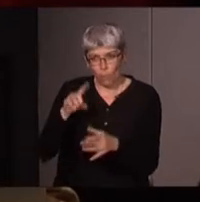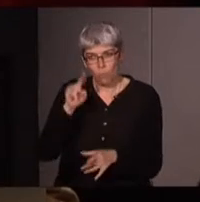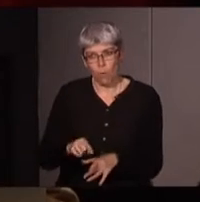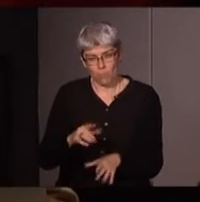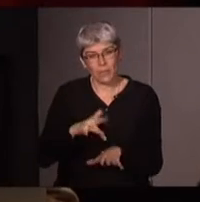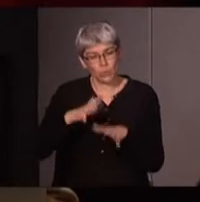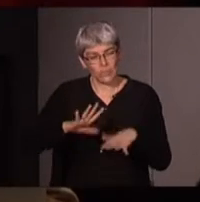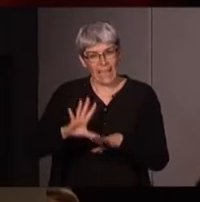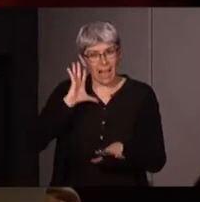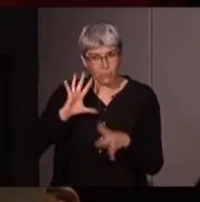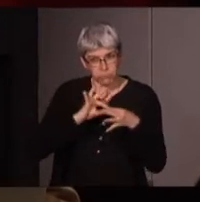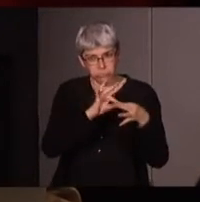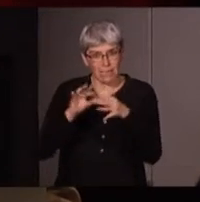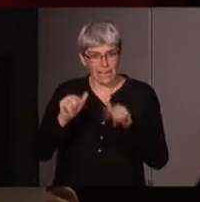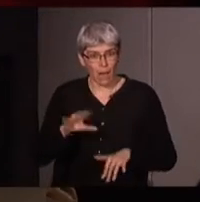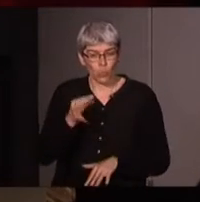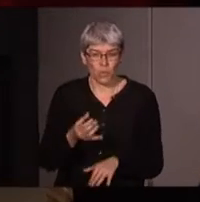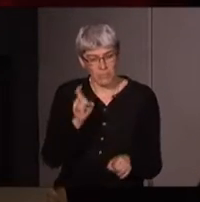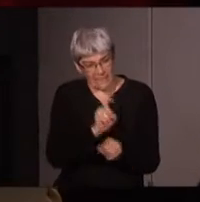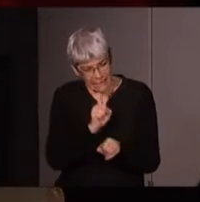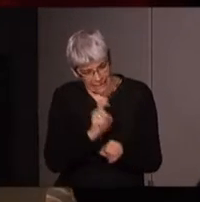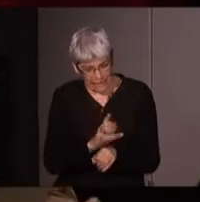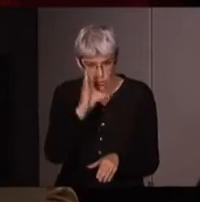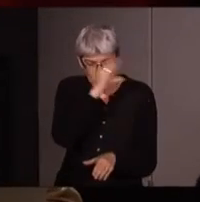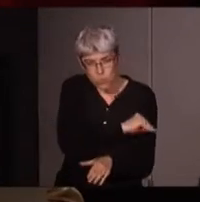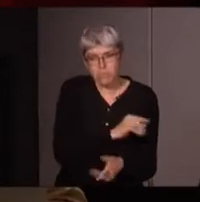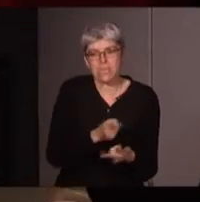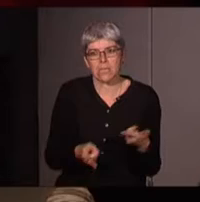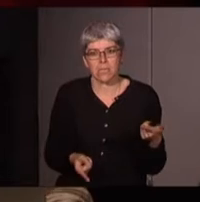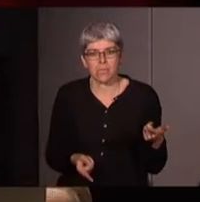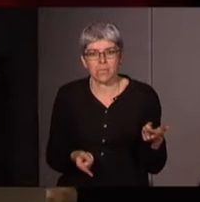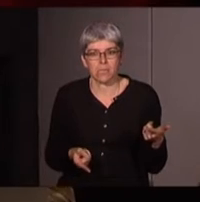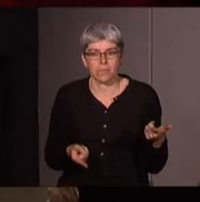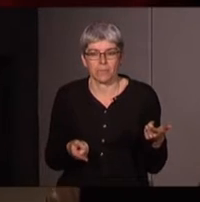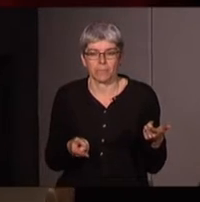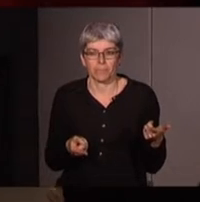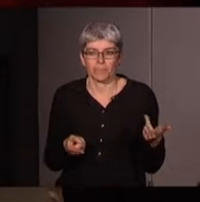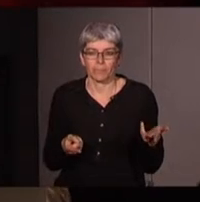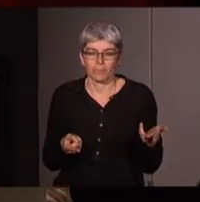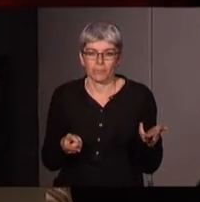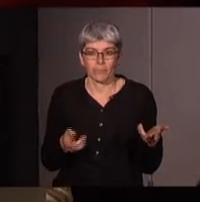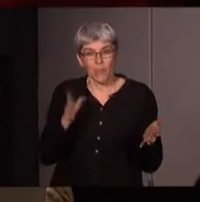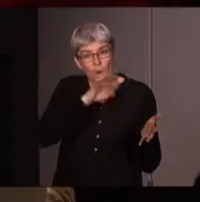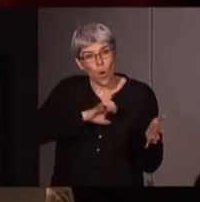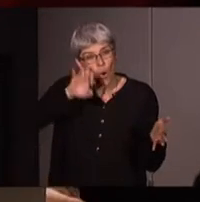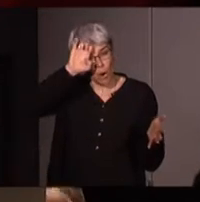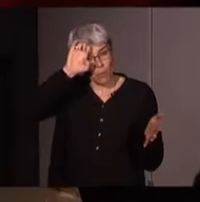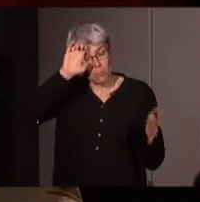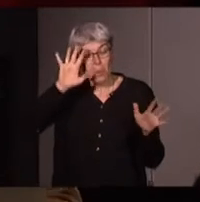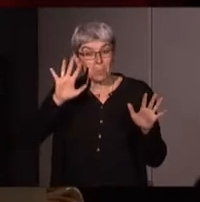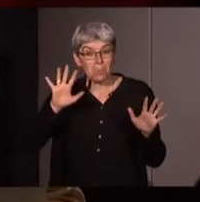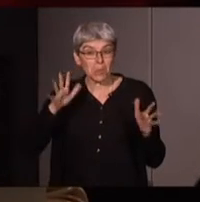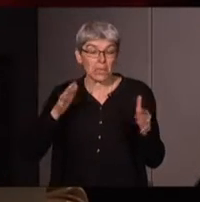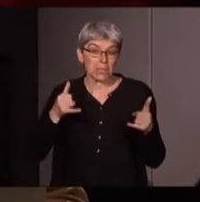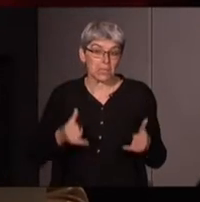déjà été articulées mais elles ont été critiquées oubliées mais ici en Europe peut-être et ici peut